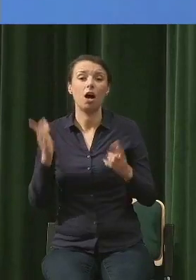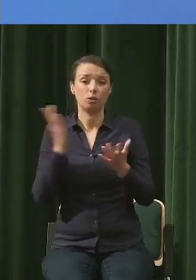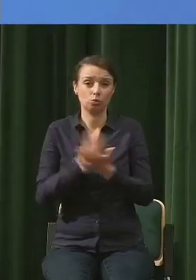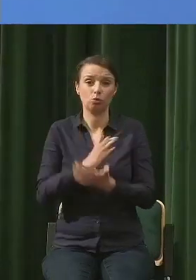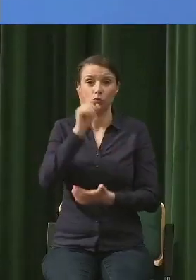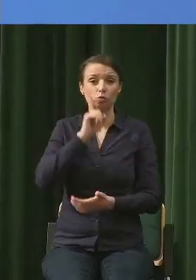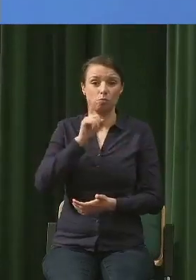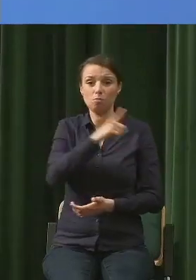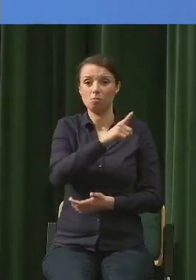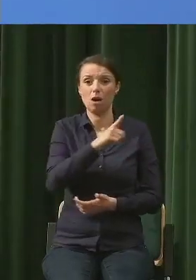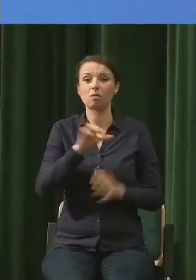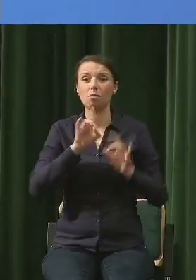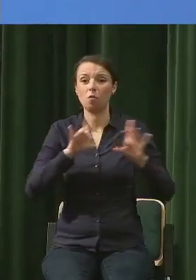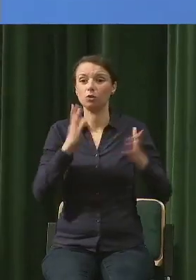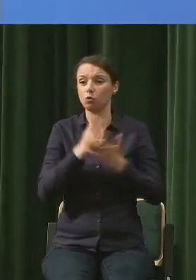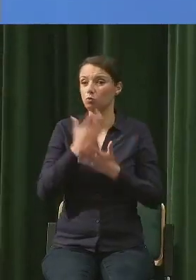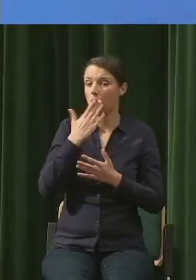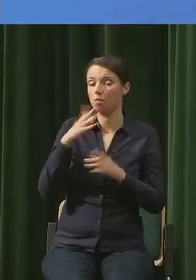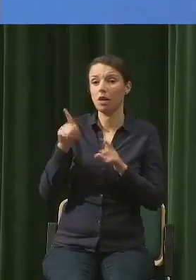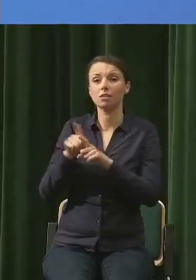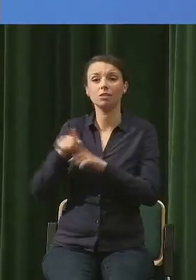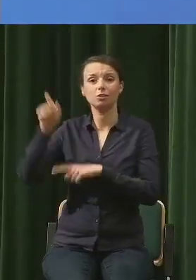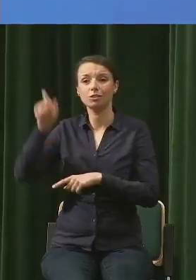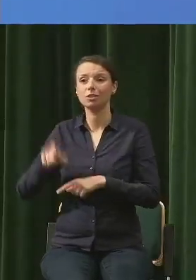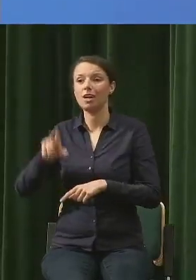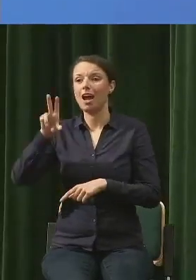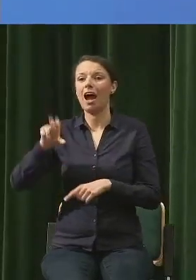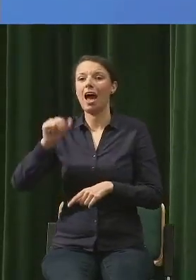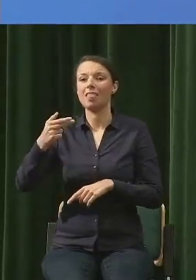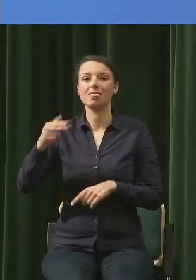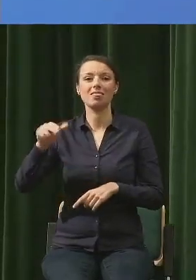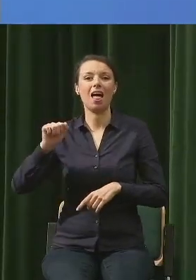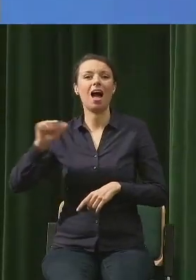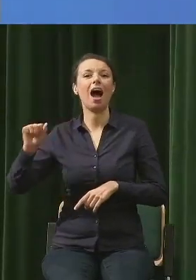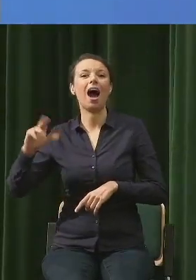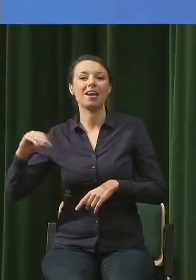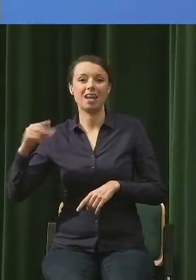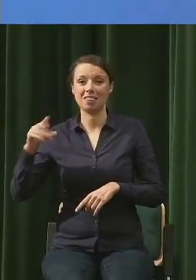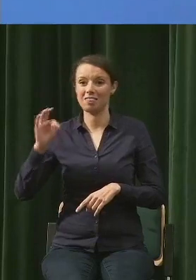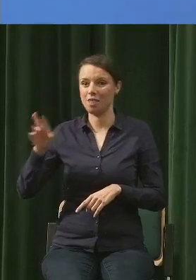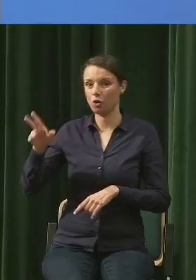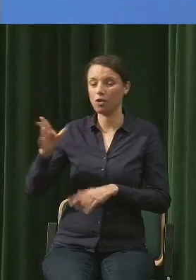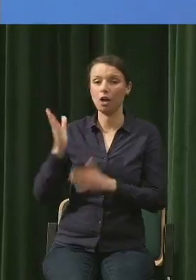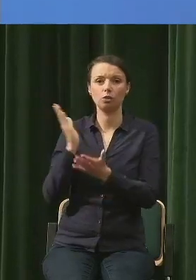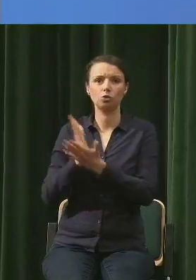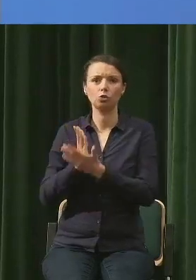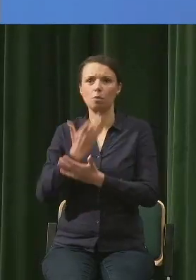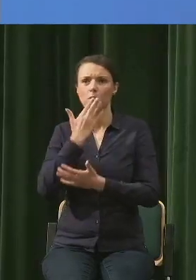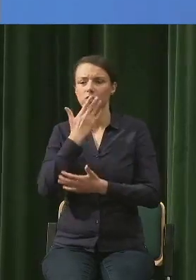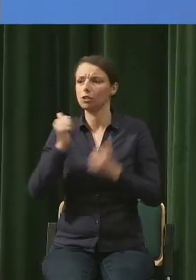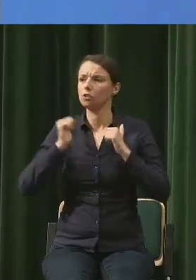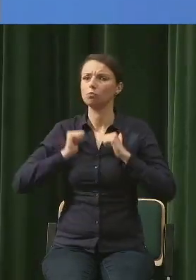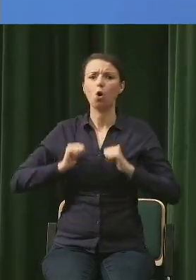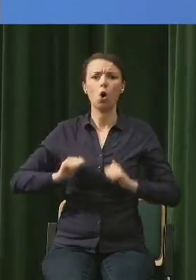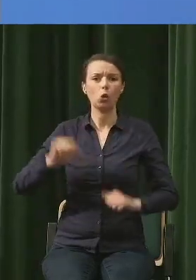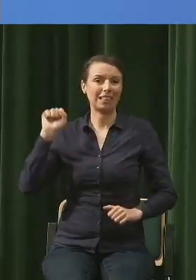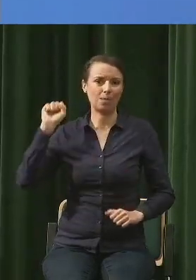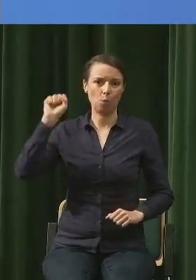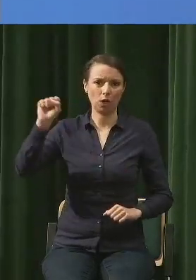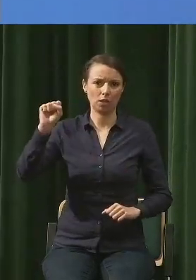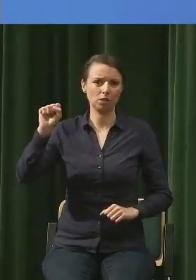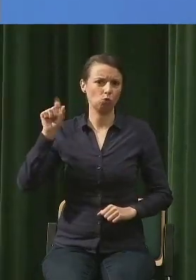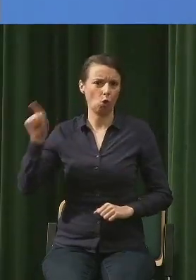Hanna Arryn, że ta spokojna demokracja, chyba nawet tak się wyraziła, jest